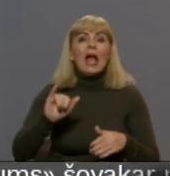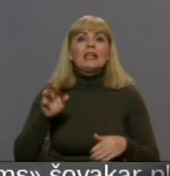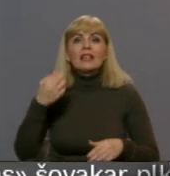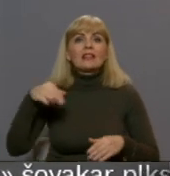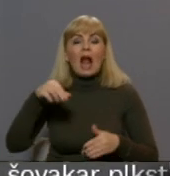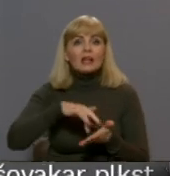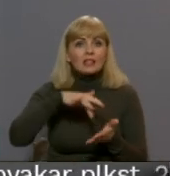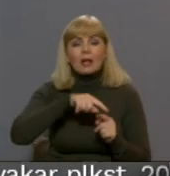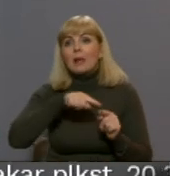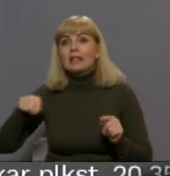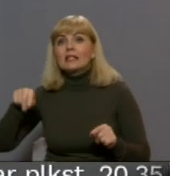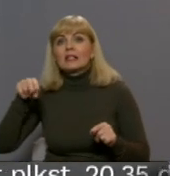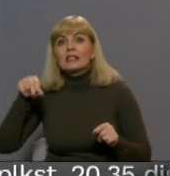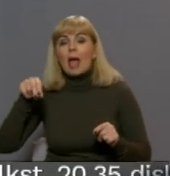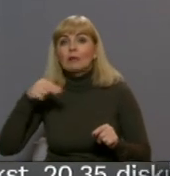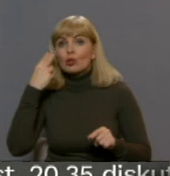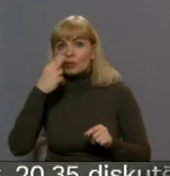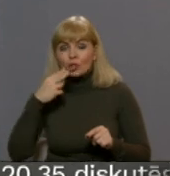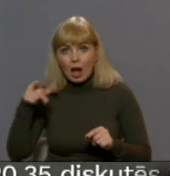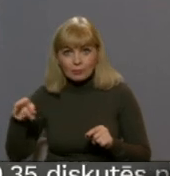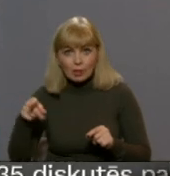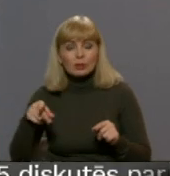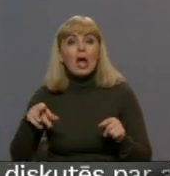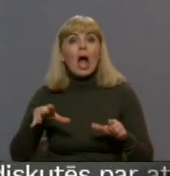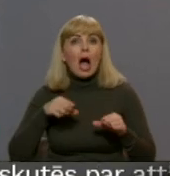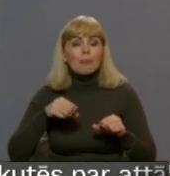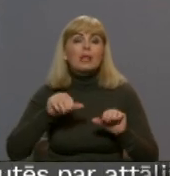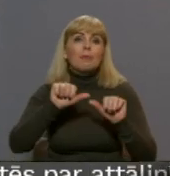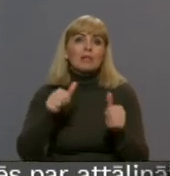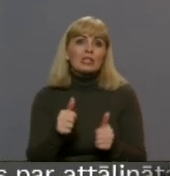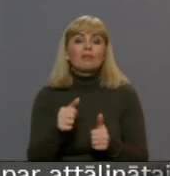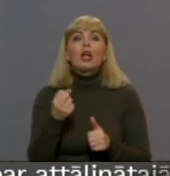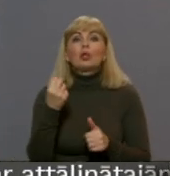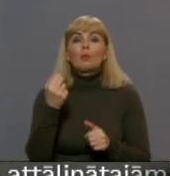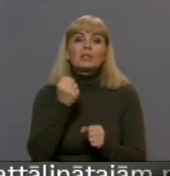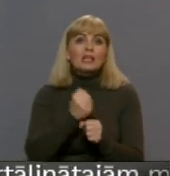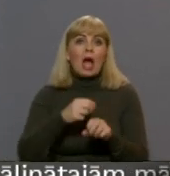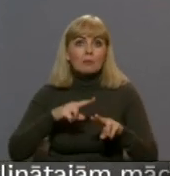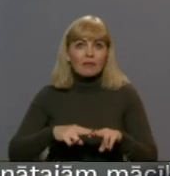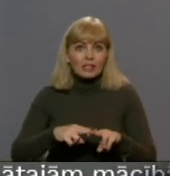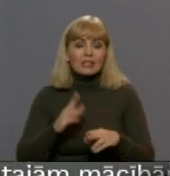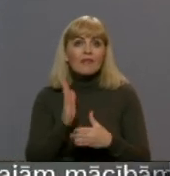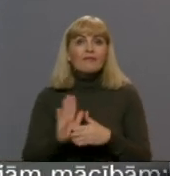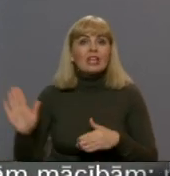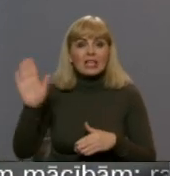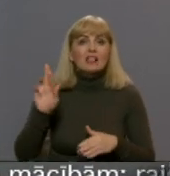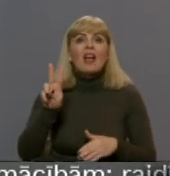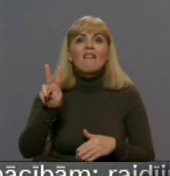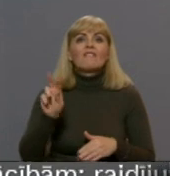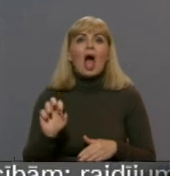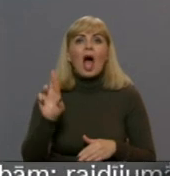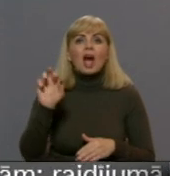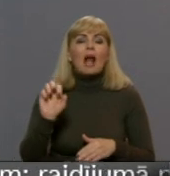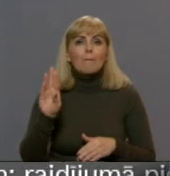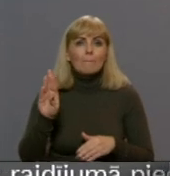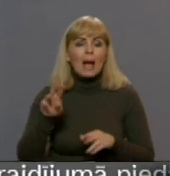centra līdz zemnieku saimniecībām. Ja tās, apņēptos izveidot vēl 12 darba vietas. Taču vidas aizsardzības un regionālās attīstības